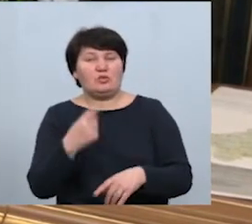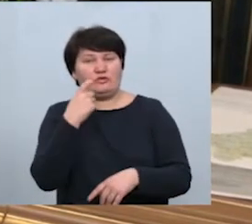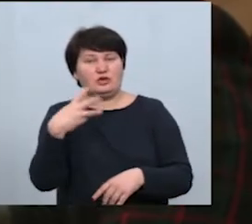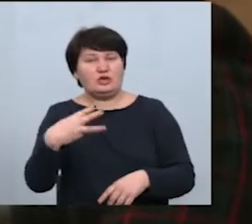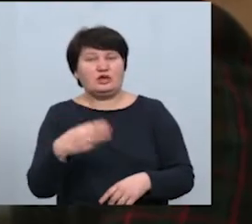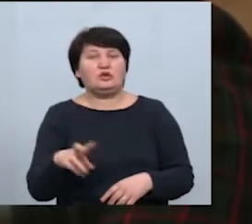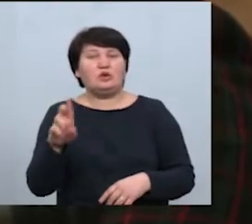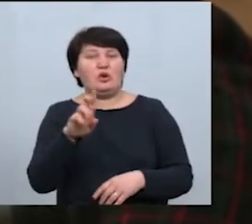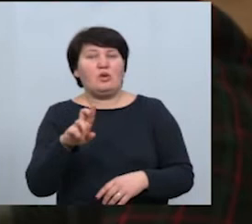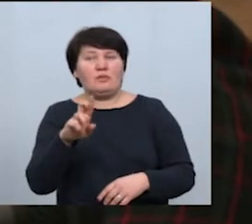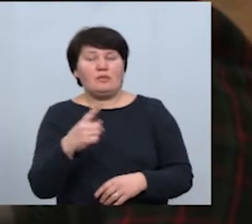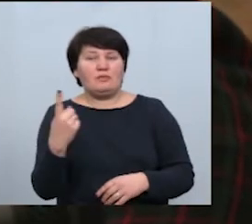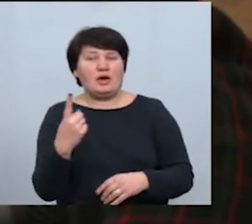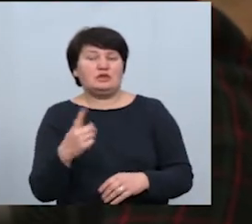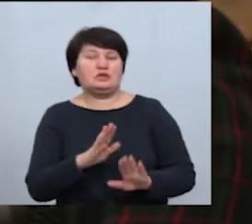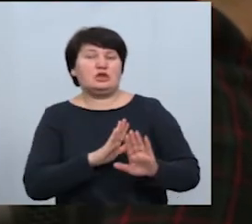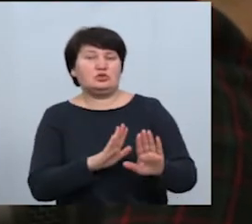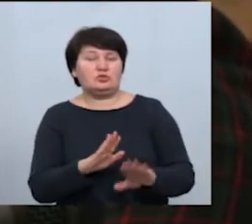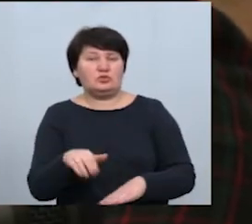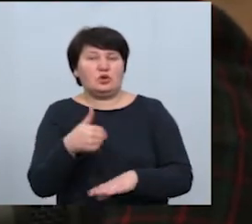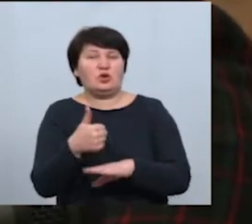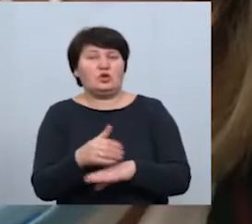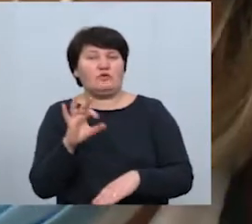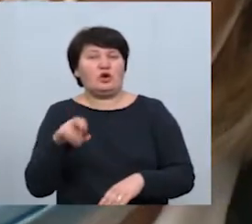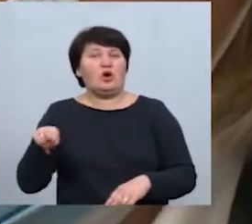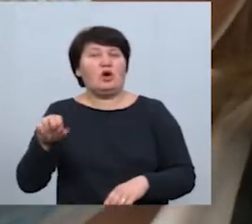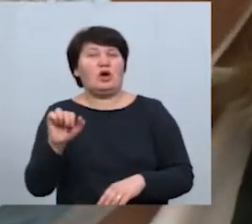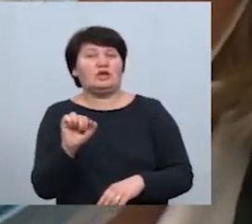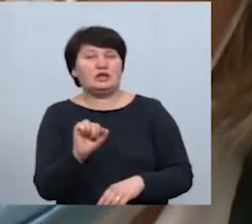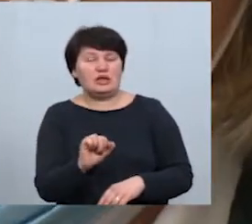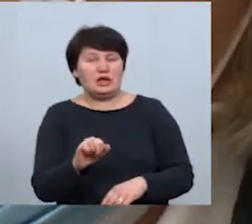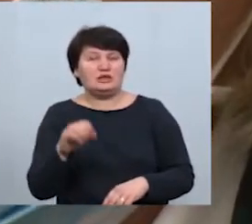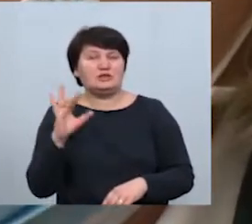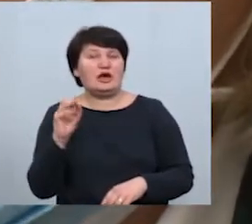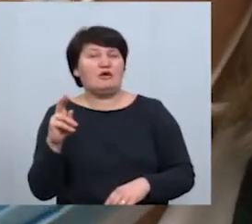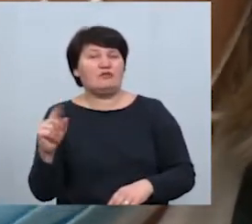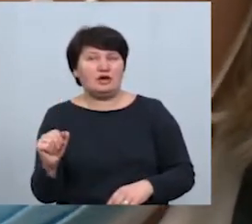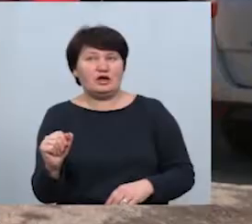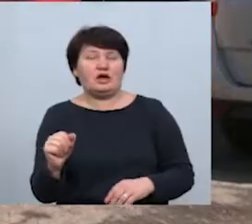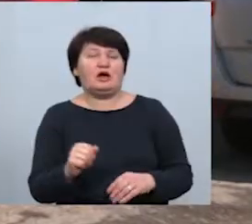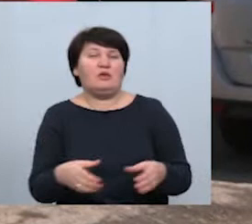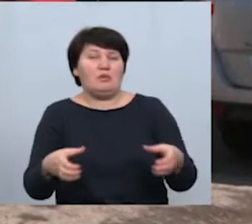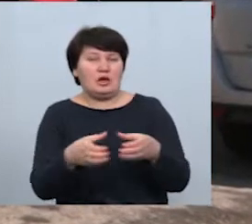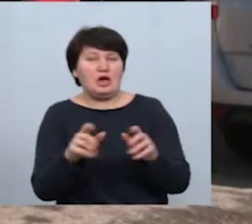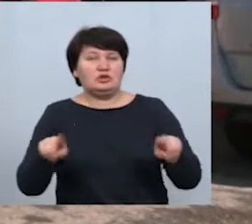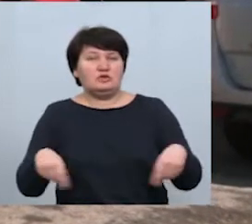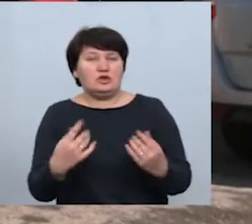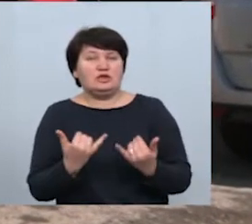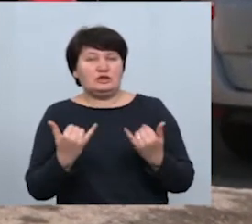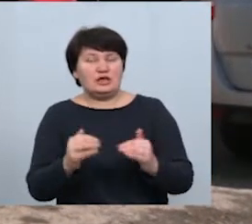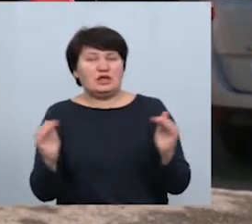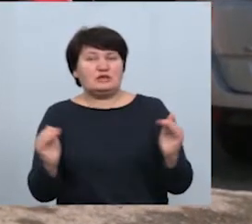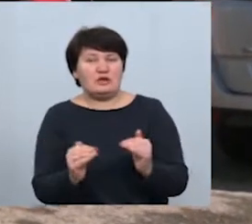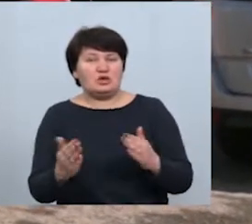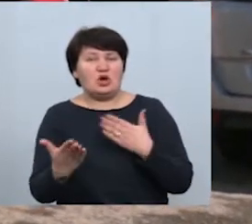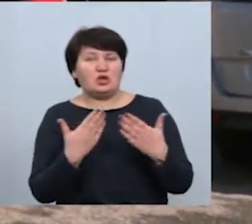брифінгу першу заступниця голови Івано-Франківської облдержадміністрації Марія Савка, мобільні бригади створюються задля зменшення контакту